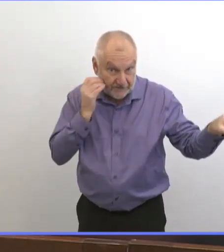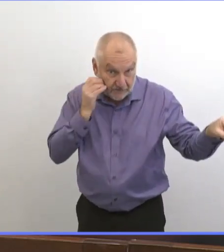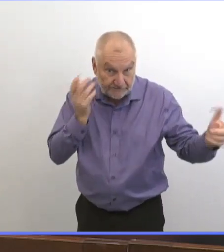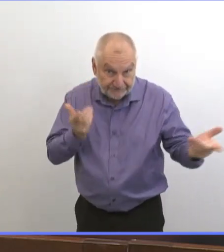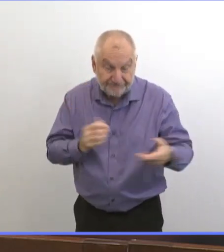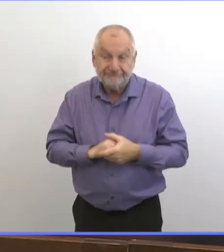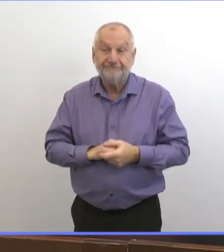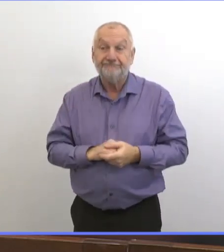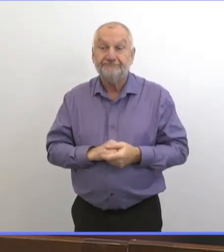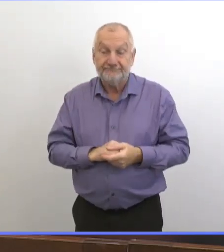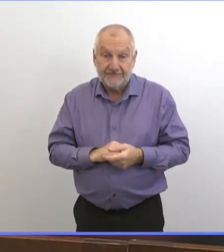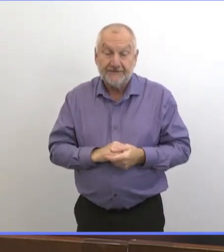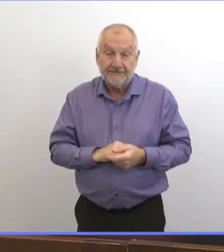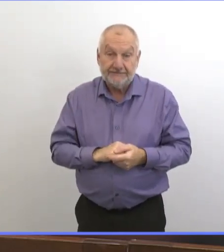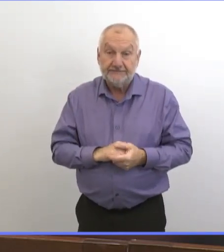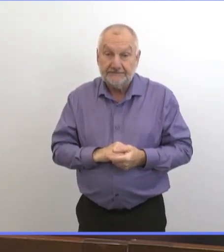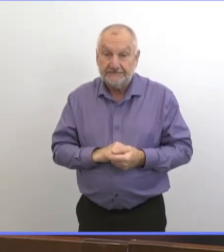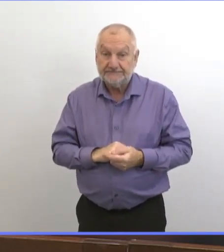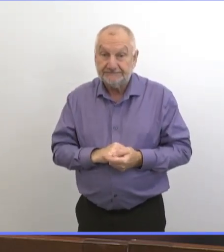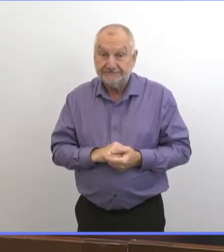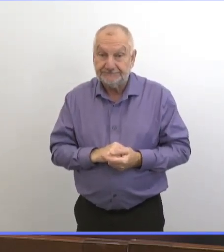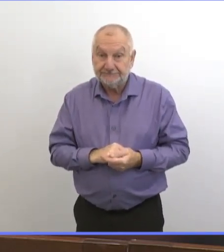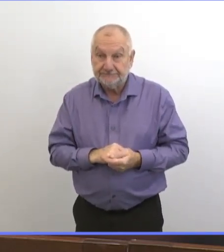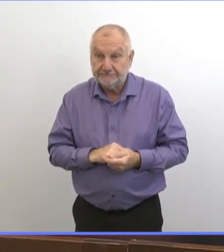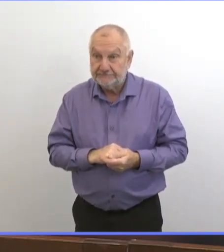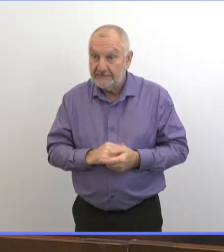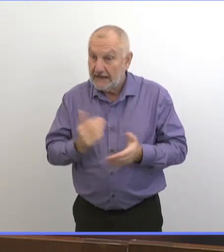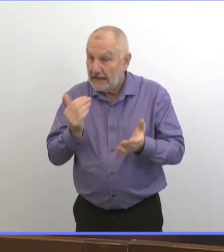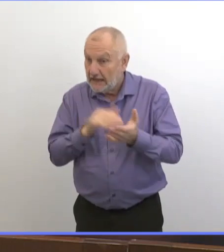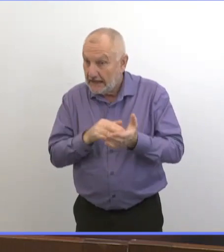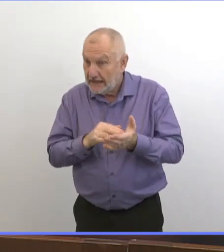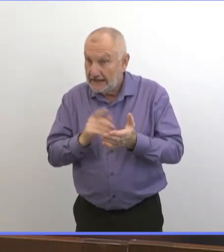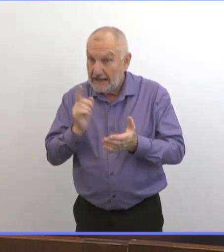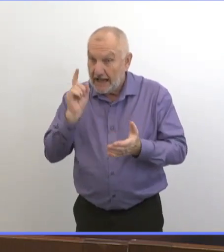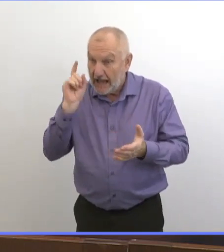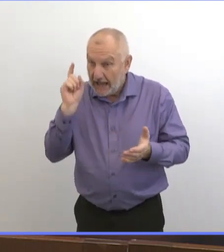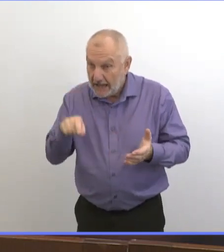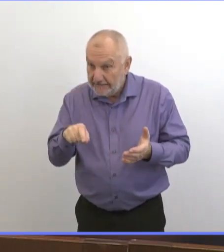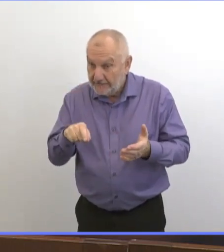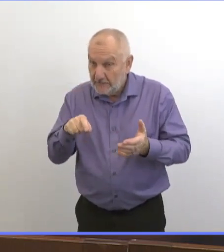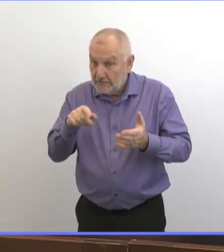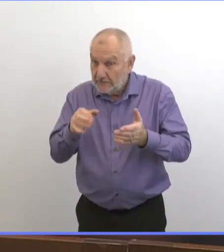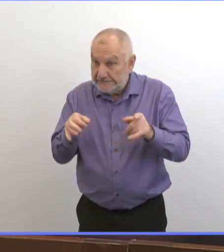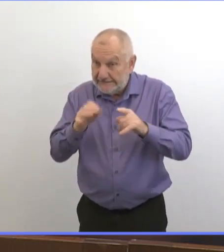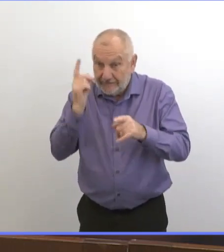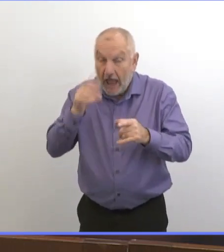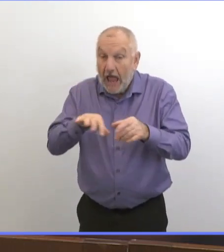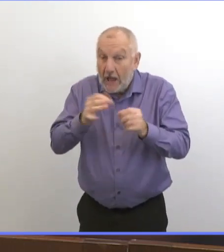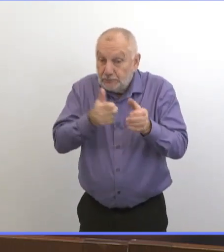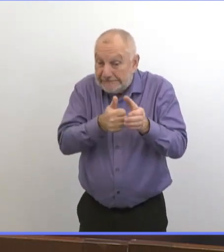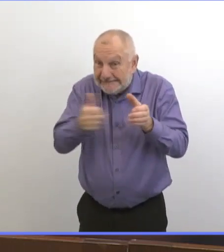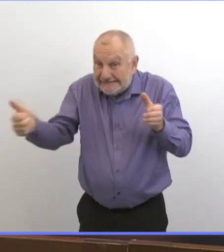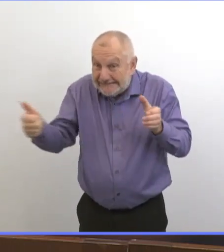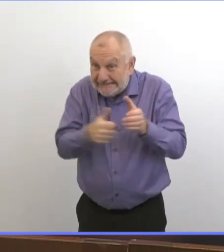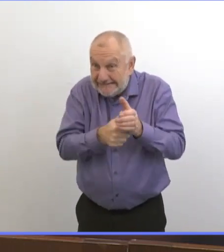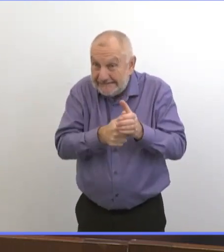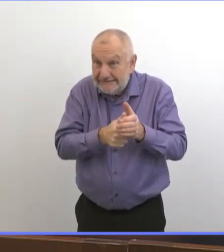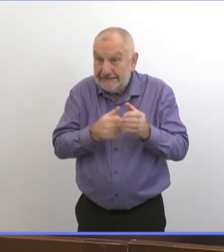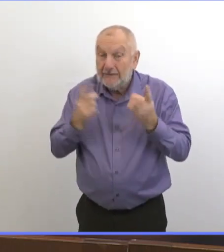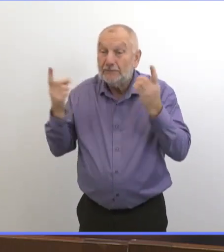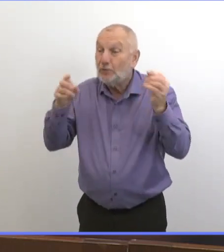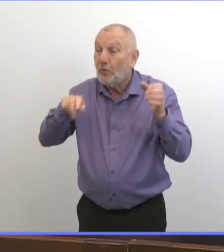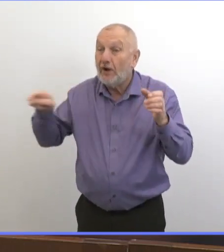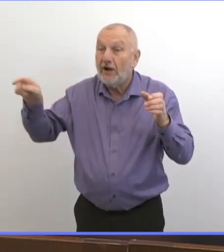ça, c'est de rester à la maison autant que possible et ne sortir que pour les choses essentielles. Suivez les conseils de la santé publique.